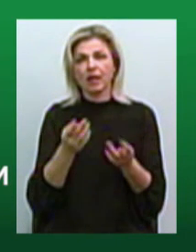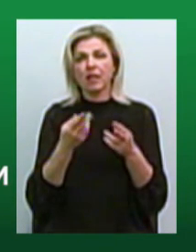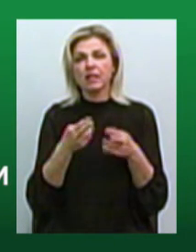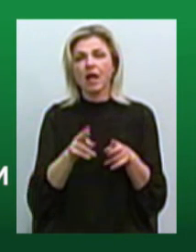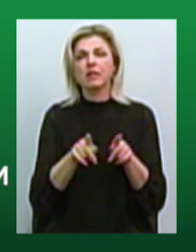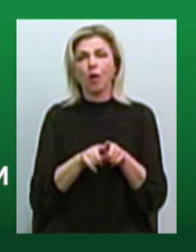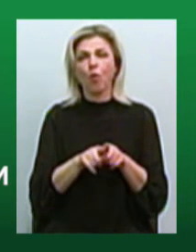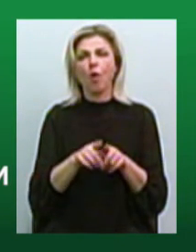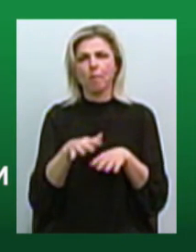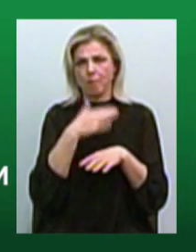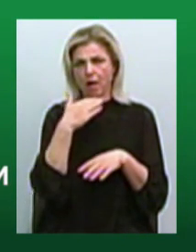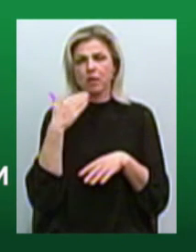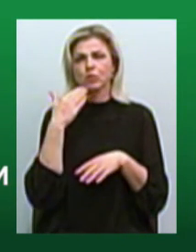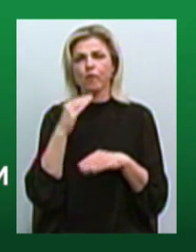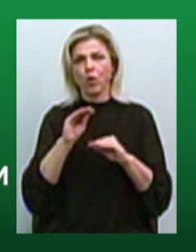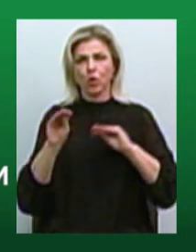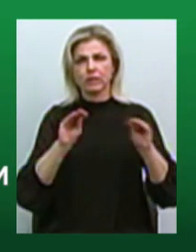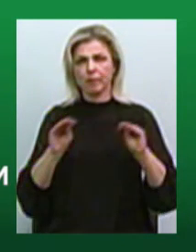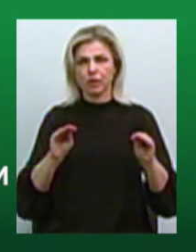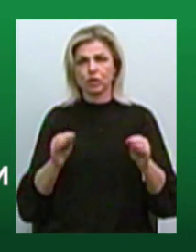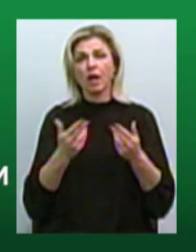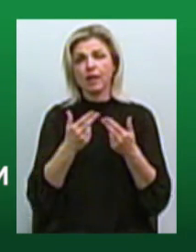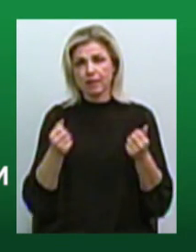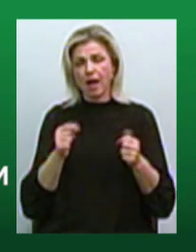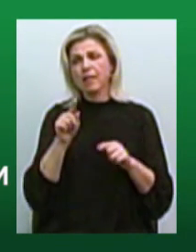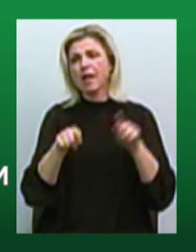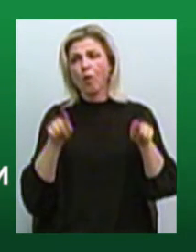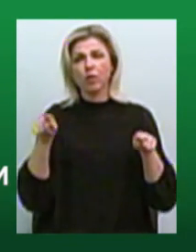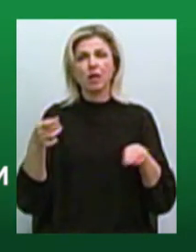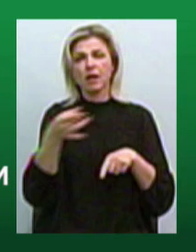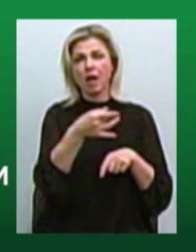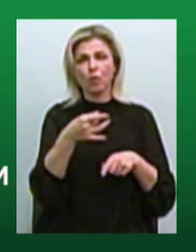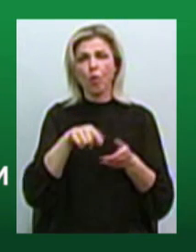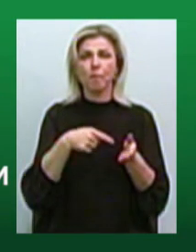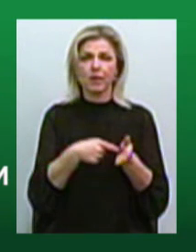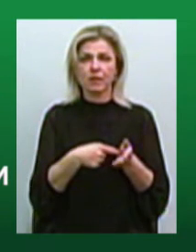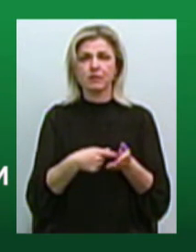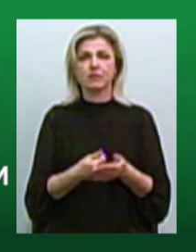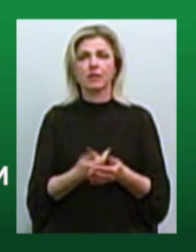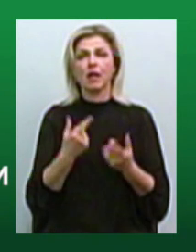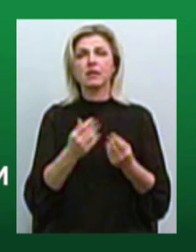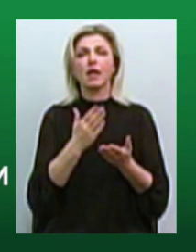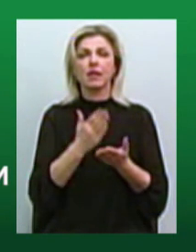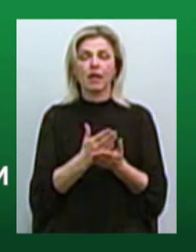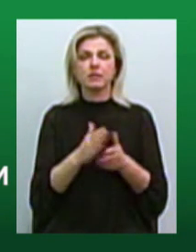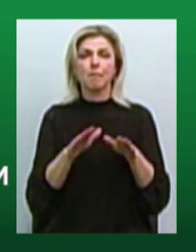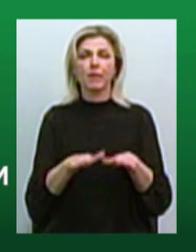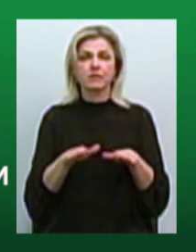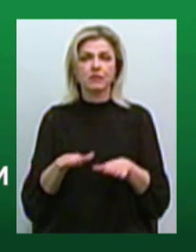масового розміщення. Так, в деяких районах міста, де є місця для